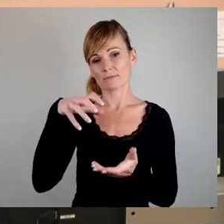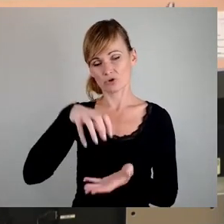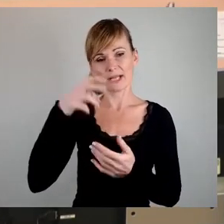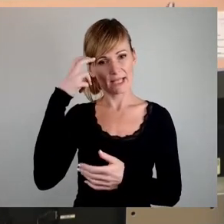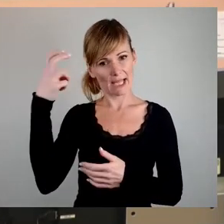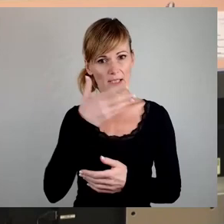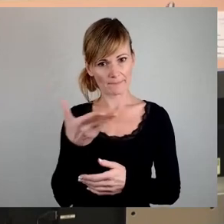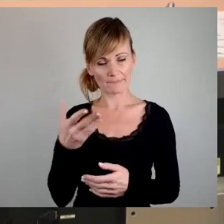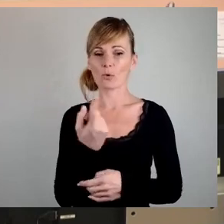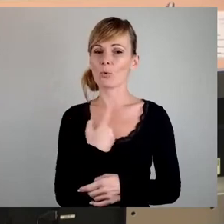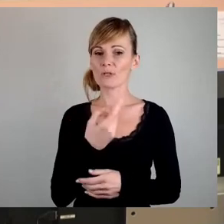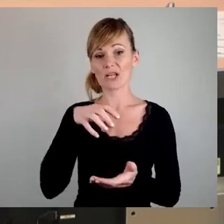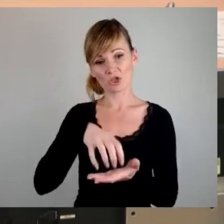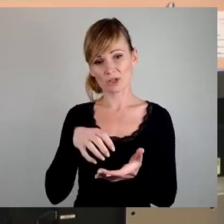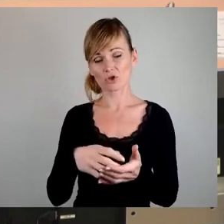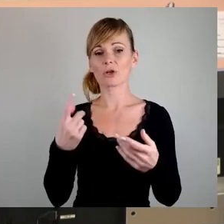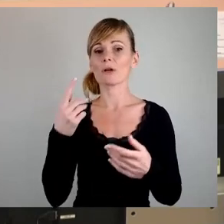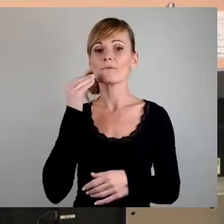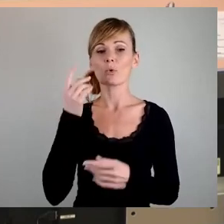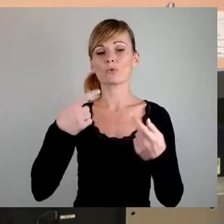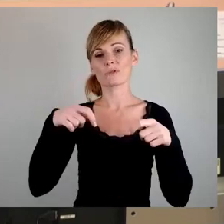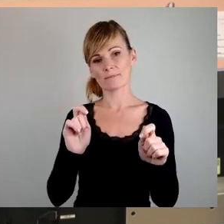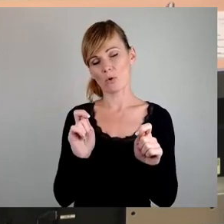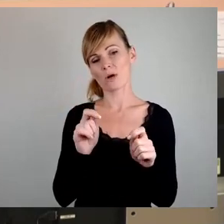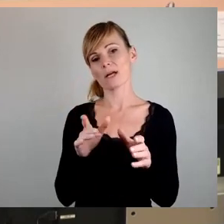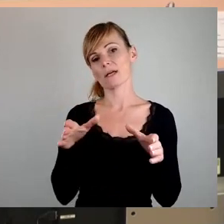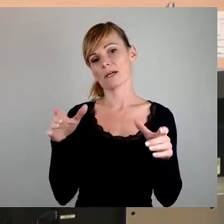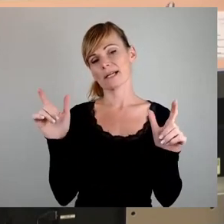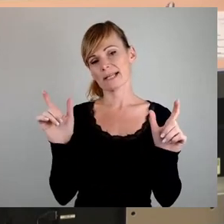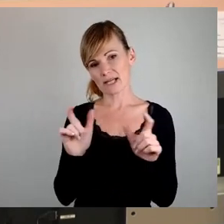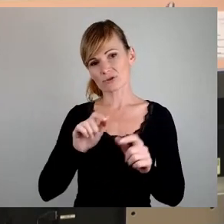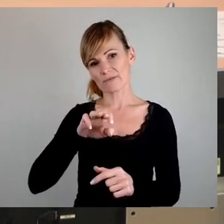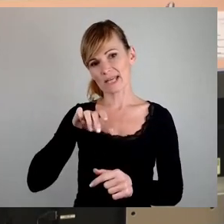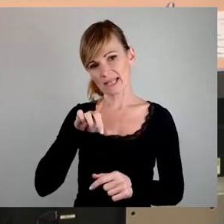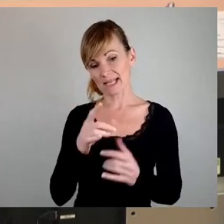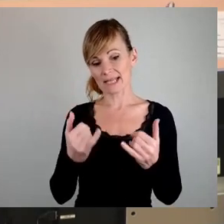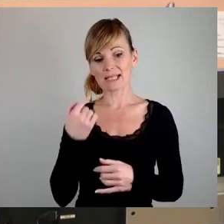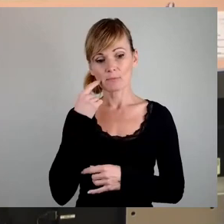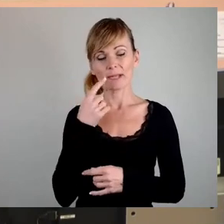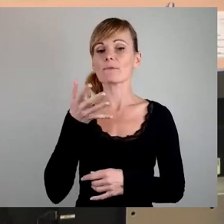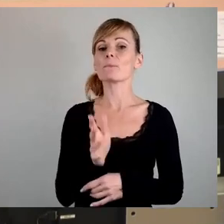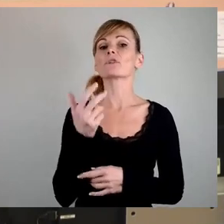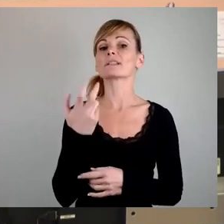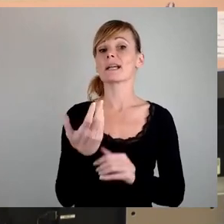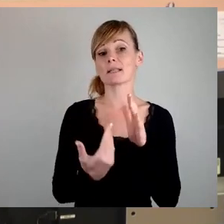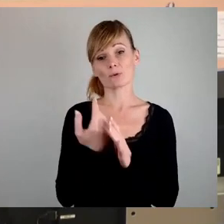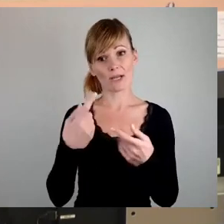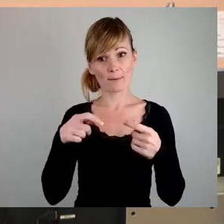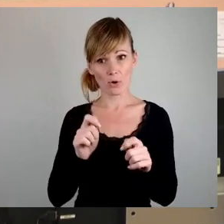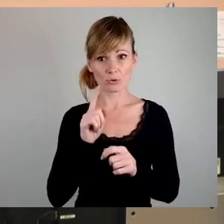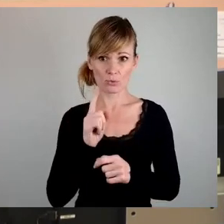Wohnungsbaugesellschaft WID hält derzeitig 530 Neugebaute und etwa